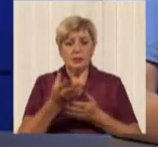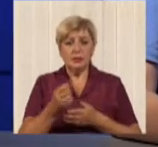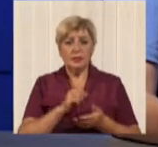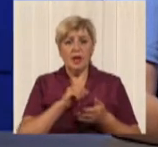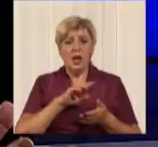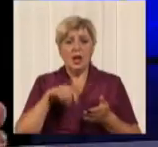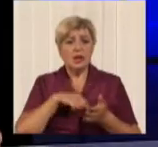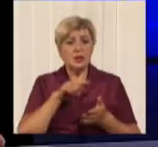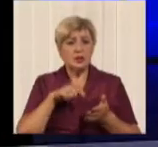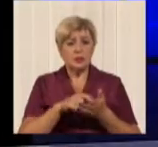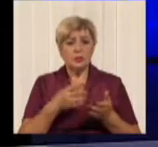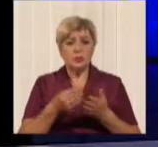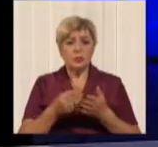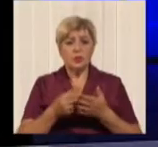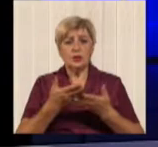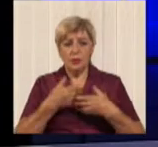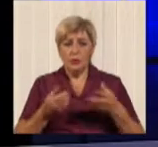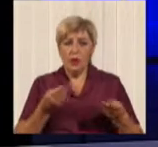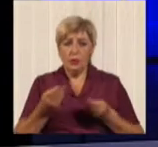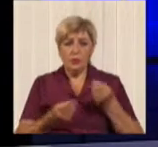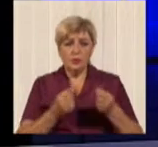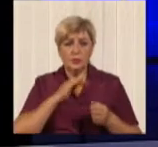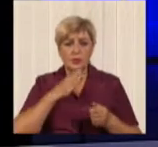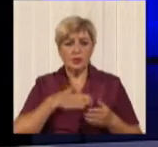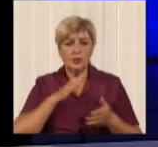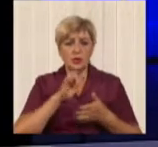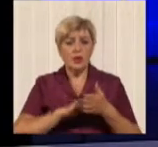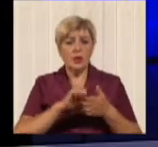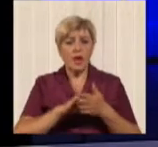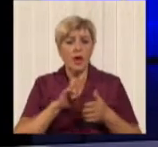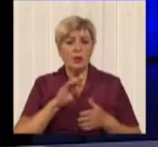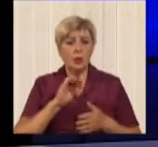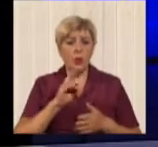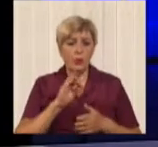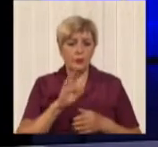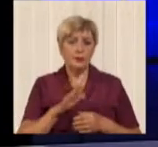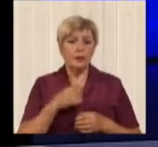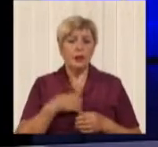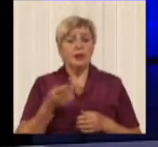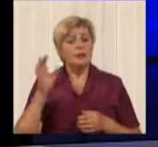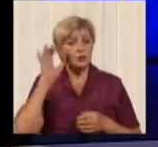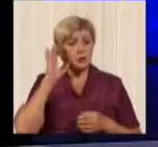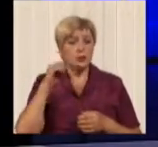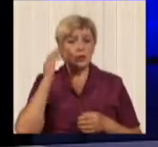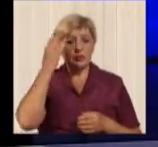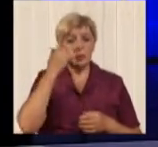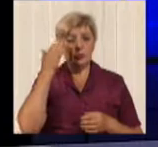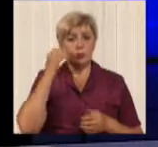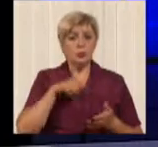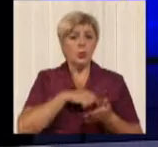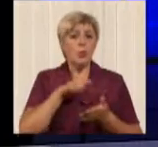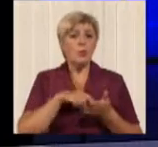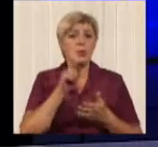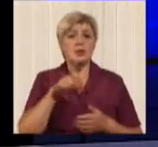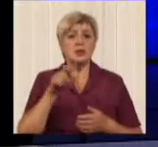горожане, плачем это за счет наших налогов. Ну, пропоную послухати думку містян з приводу підвищення тарифів